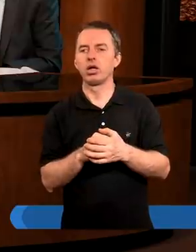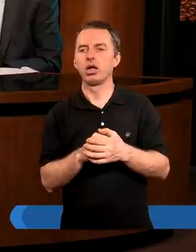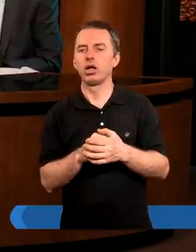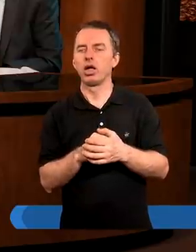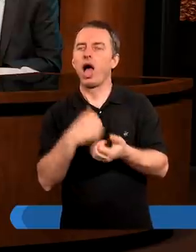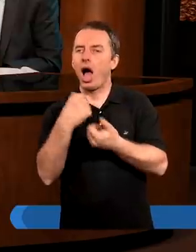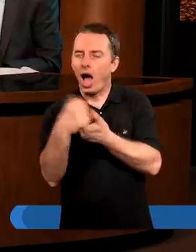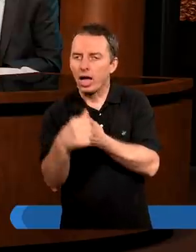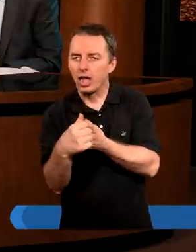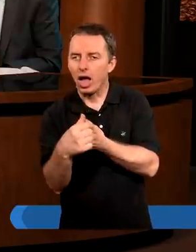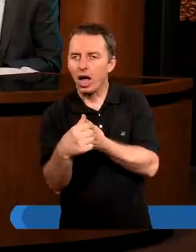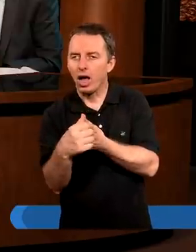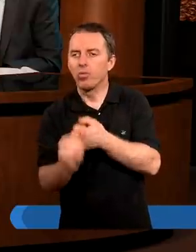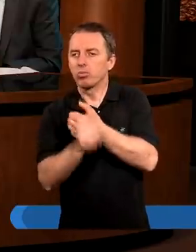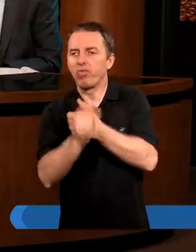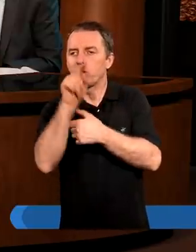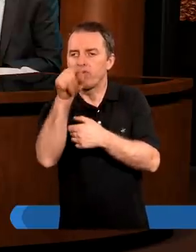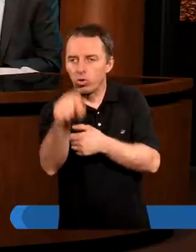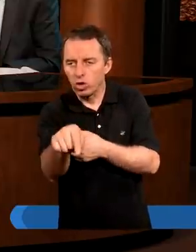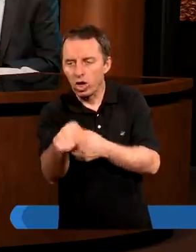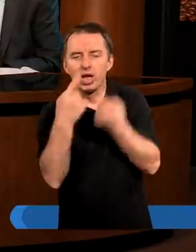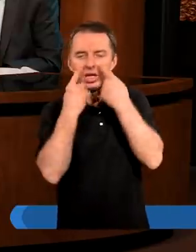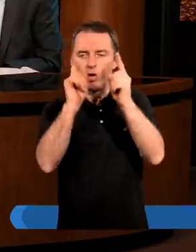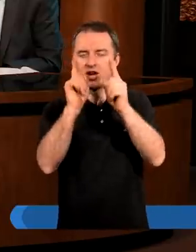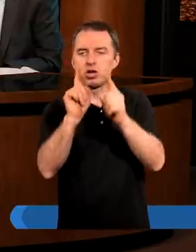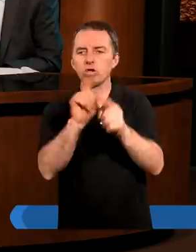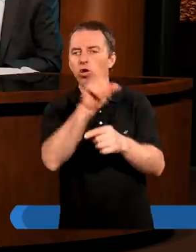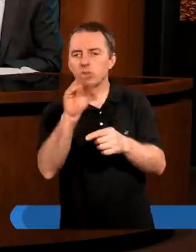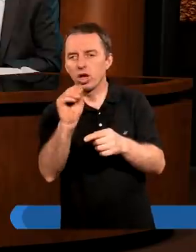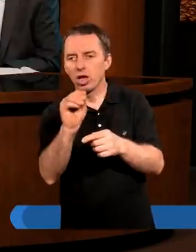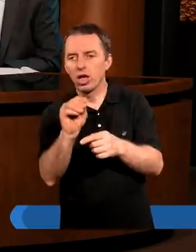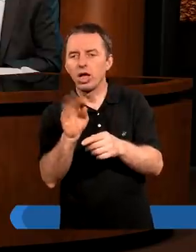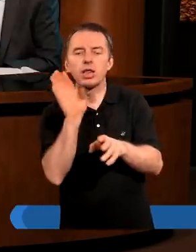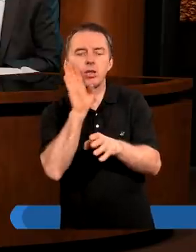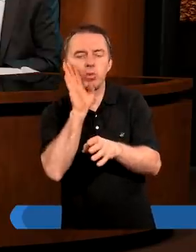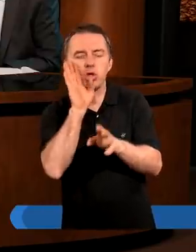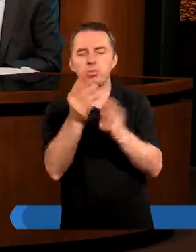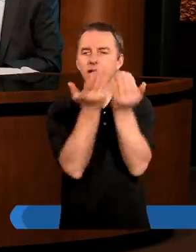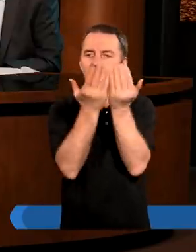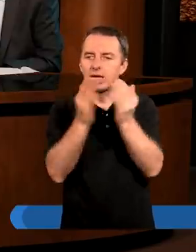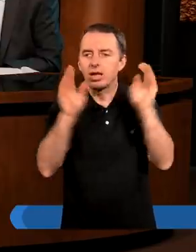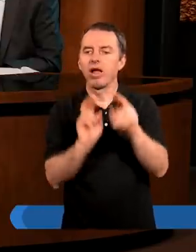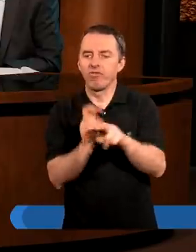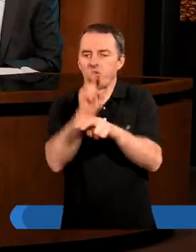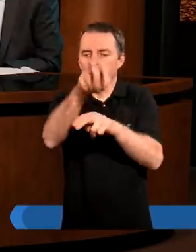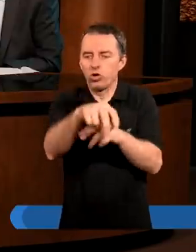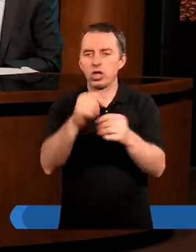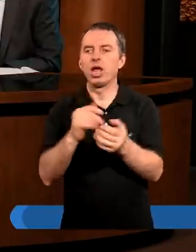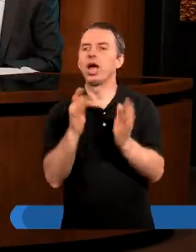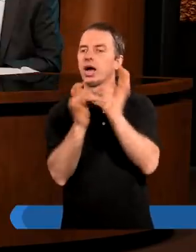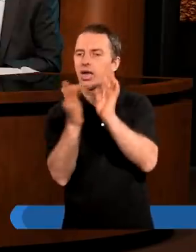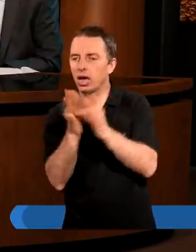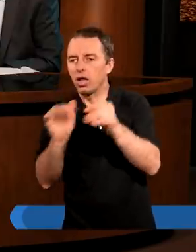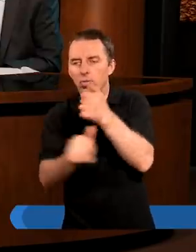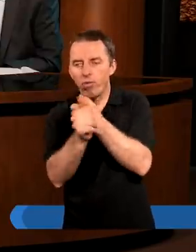Adam spowodował to, zauważyliście, że w tę samą scenerię wkracza Chrystus i